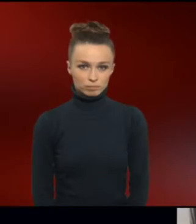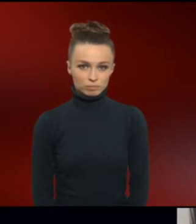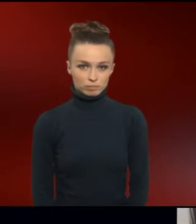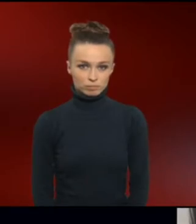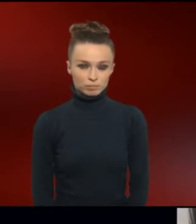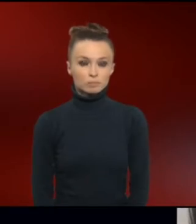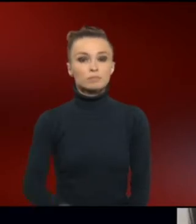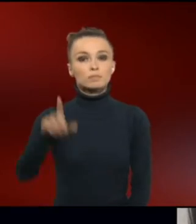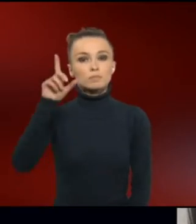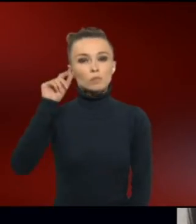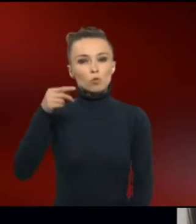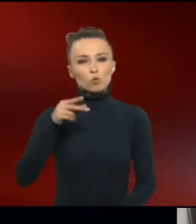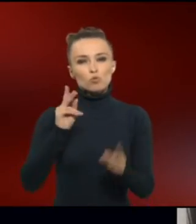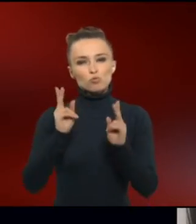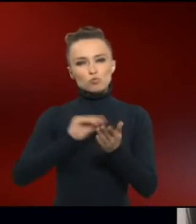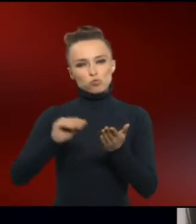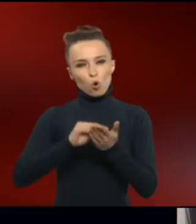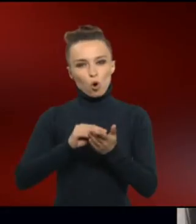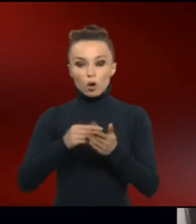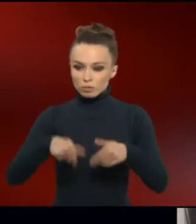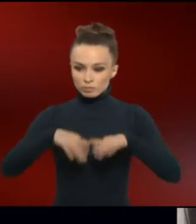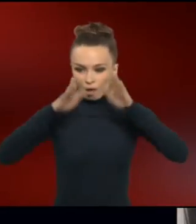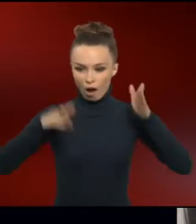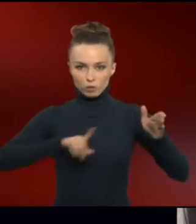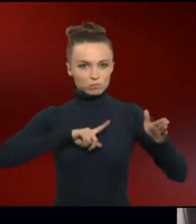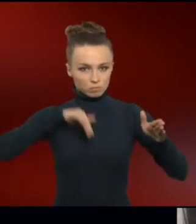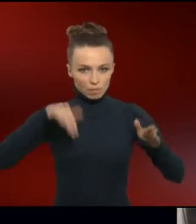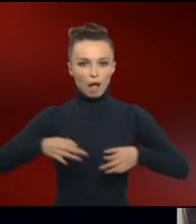Die Schüler treten im hauseigenen Theater auf.